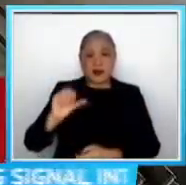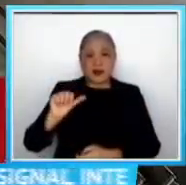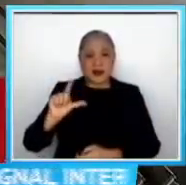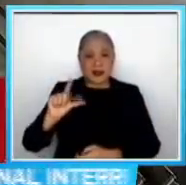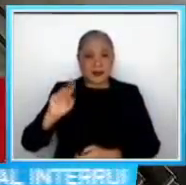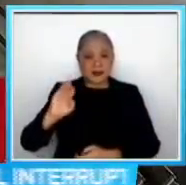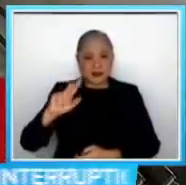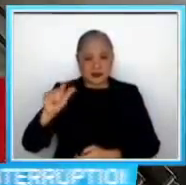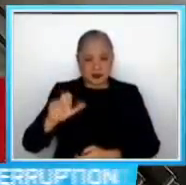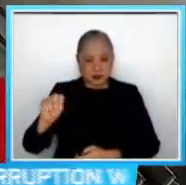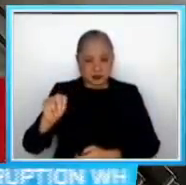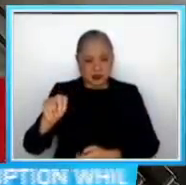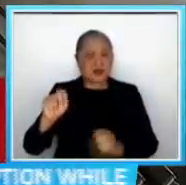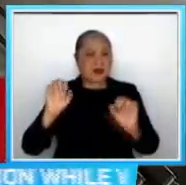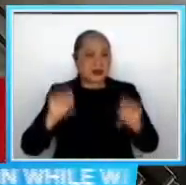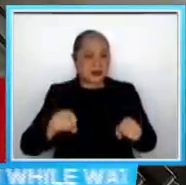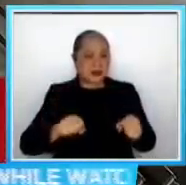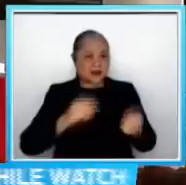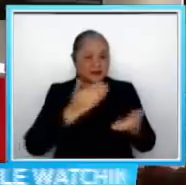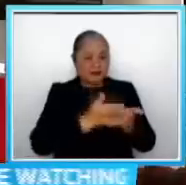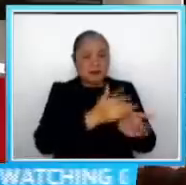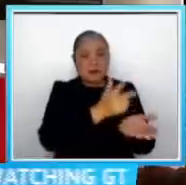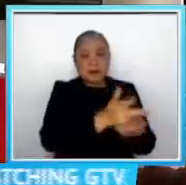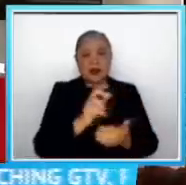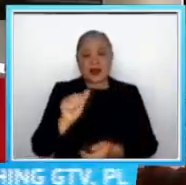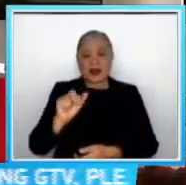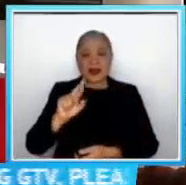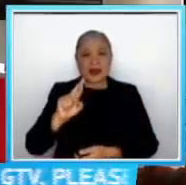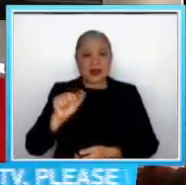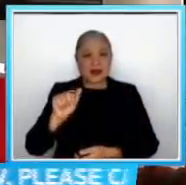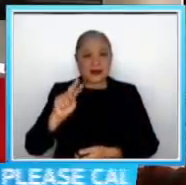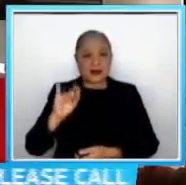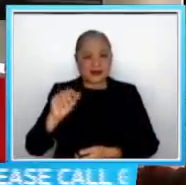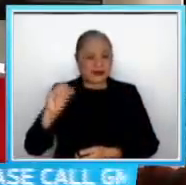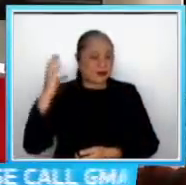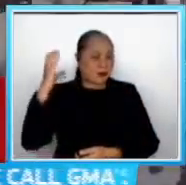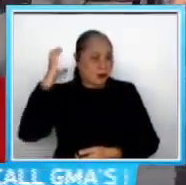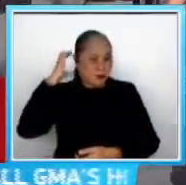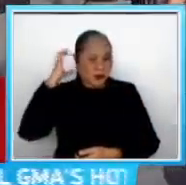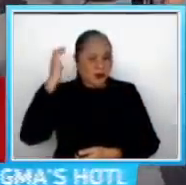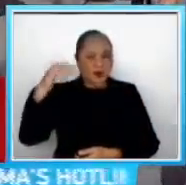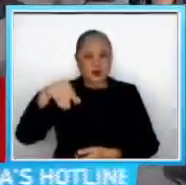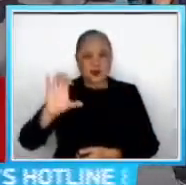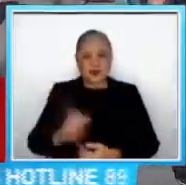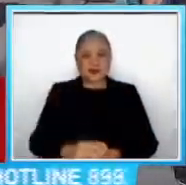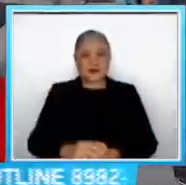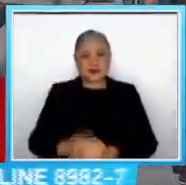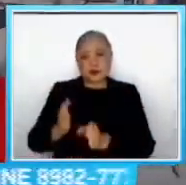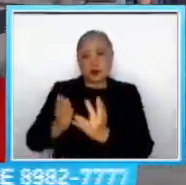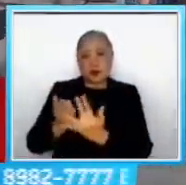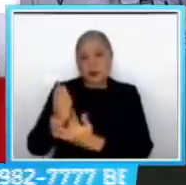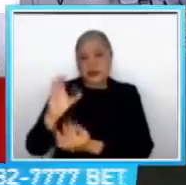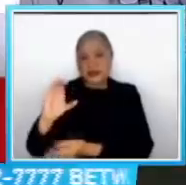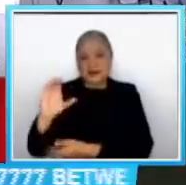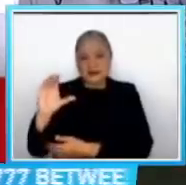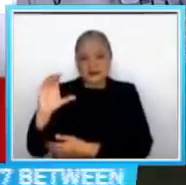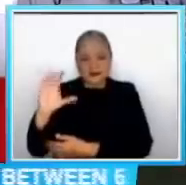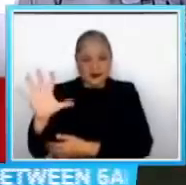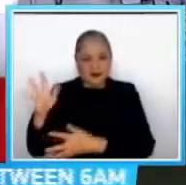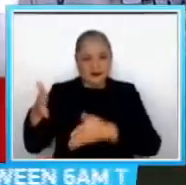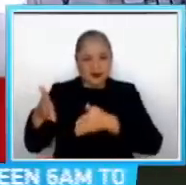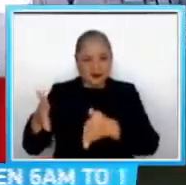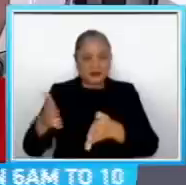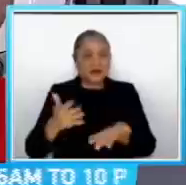na muli sa Araneta Bus Station Sa Cubao sa Quezon City Via C5 po ang daan At titigil pa rin sa Paranaque